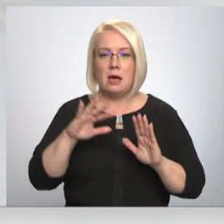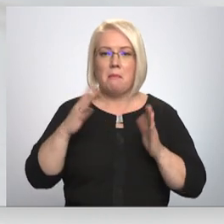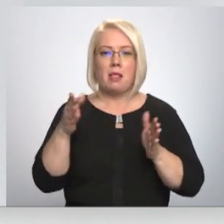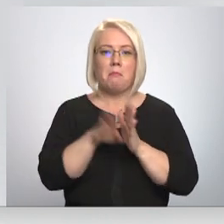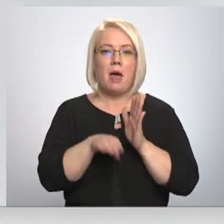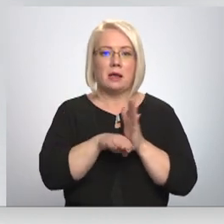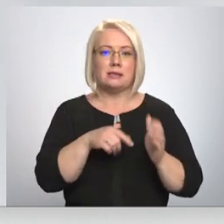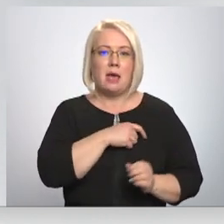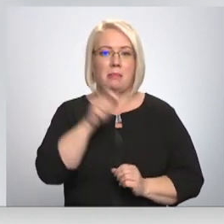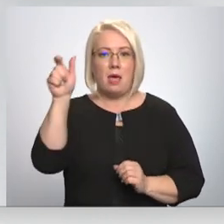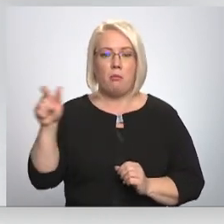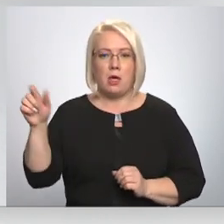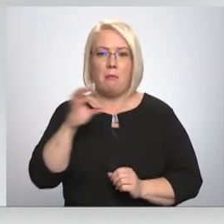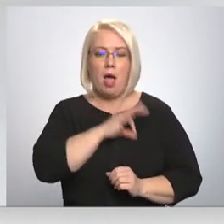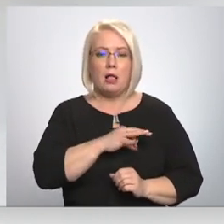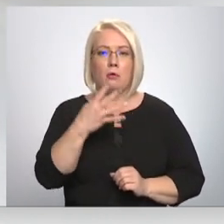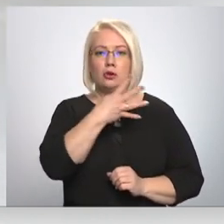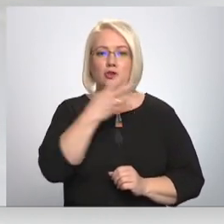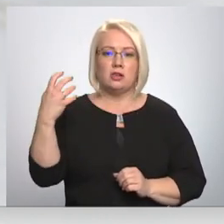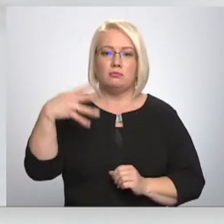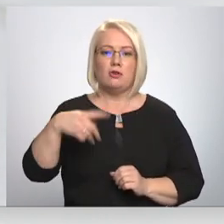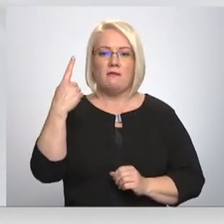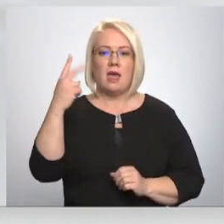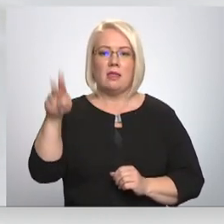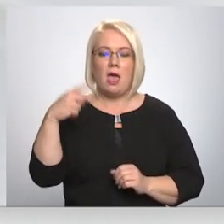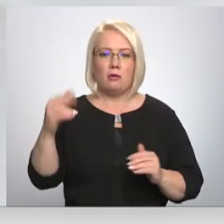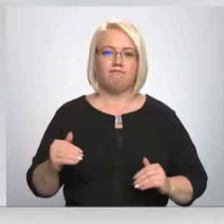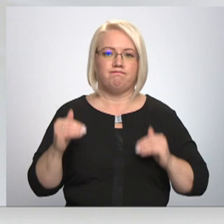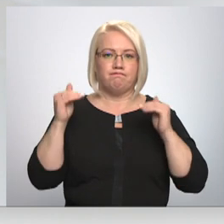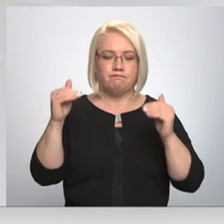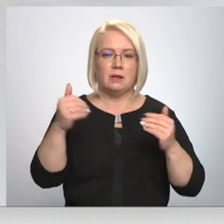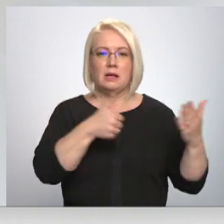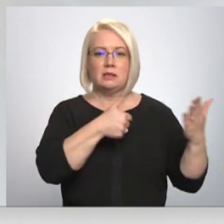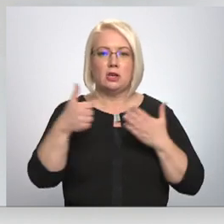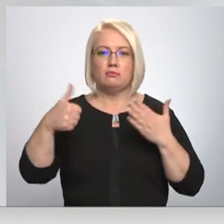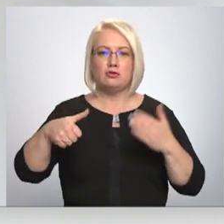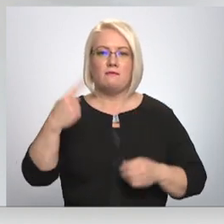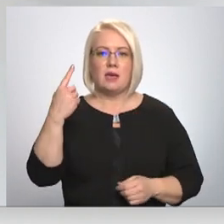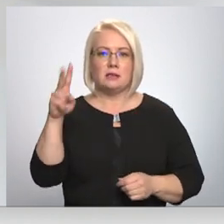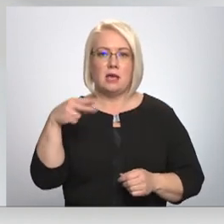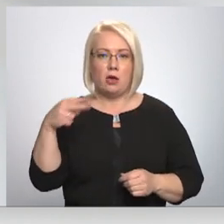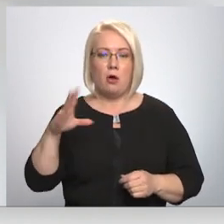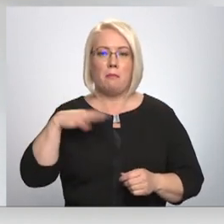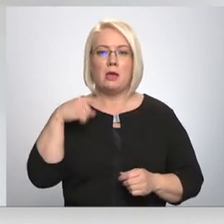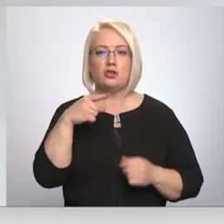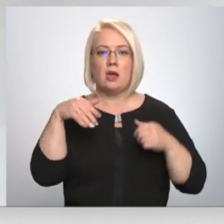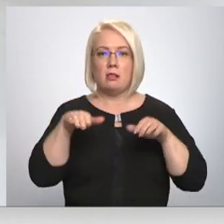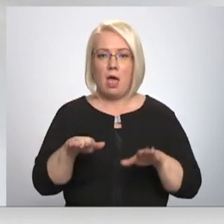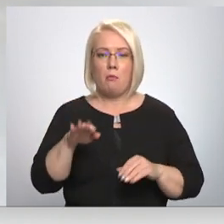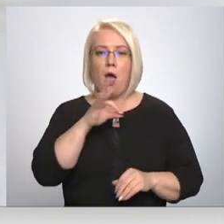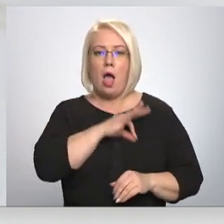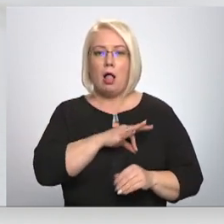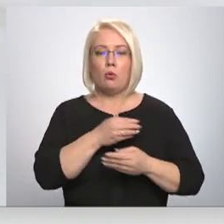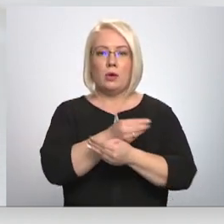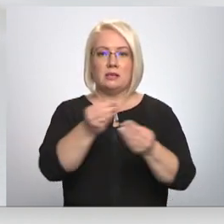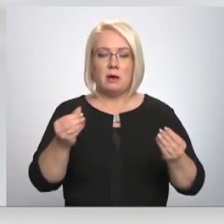deputātiem alga pieaugs no 441 eiro līdz 661 eiro. Tēmuma algu izmaksai no